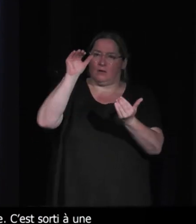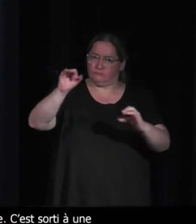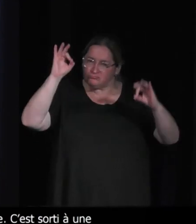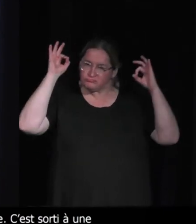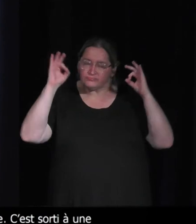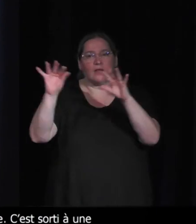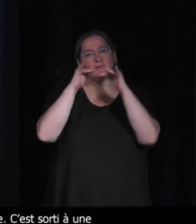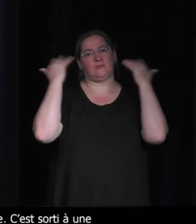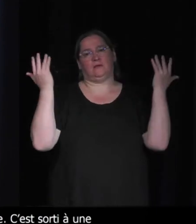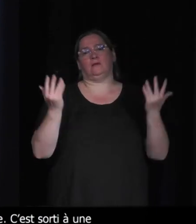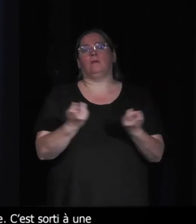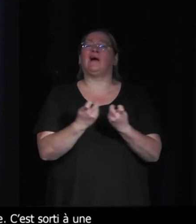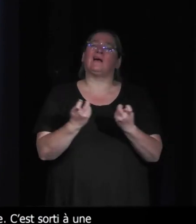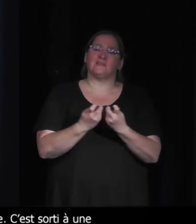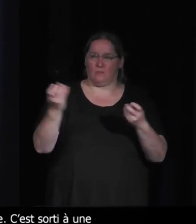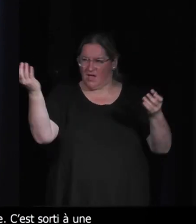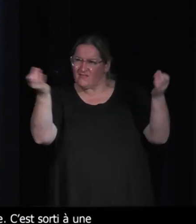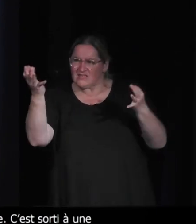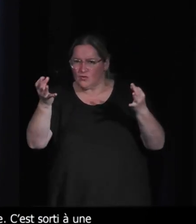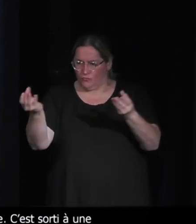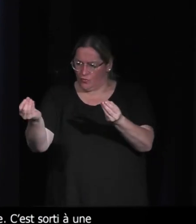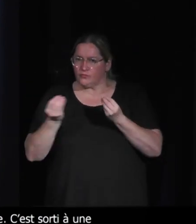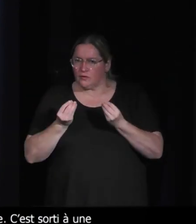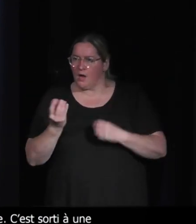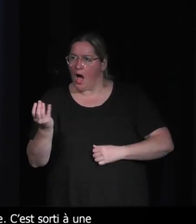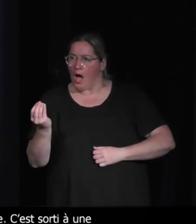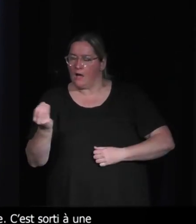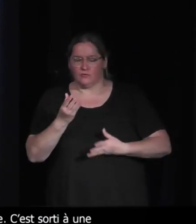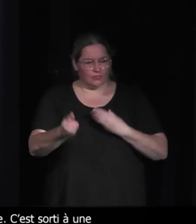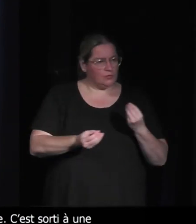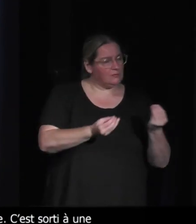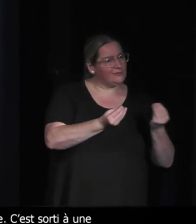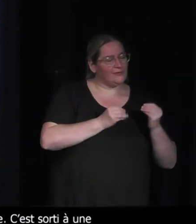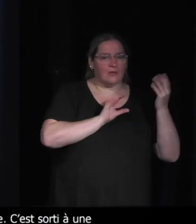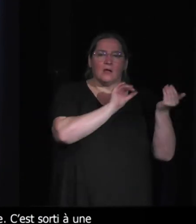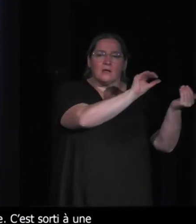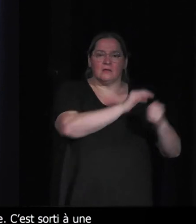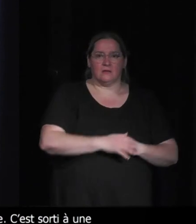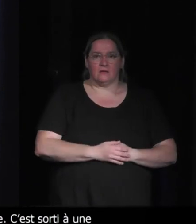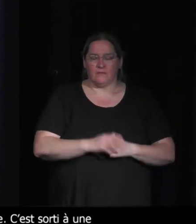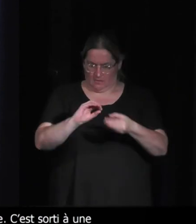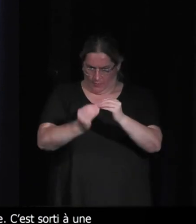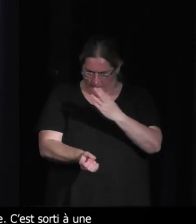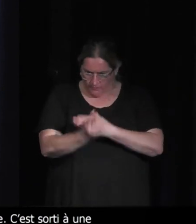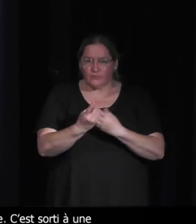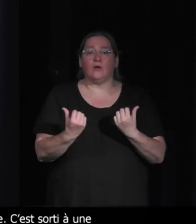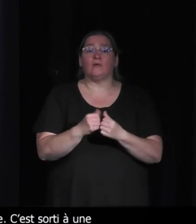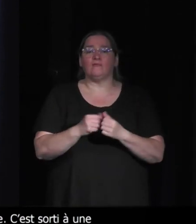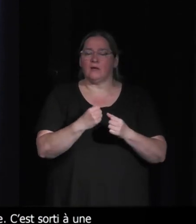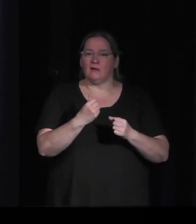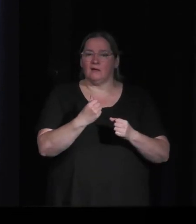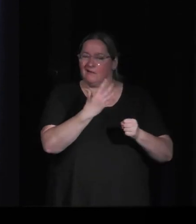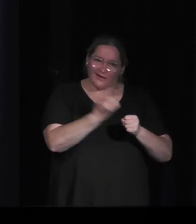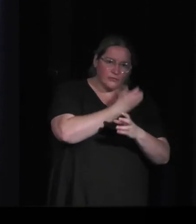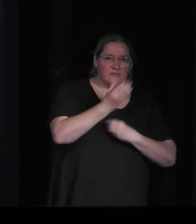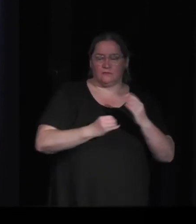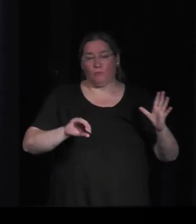par la fiction, on devrait inspirer la peur ou l'espoir, la peur du problème qui nous pend au nez ou l'espoir qu'on va s'en tirer, la peur faisant que peut-être des fois on finit